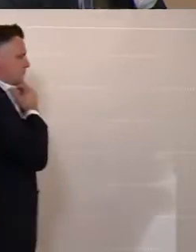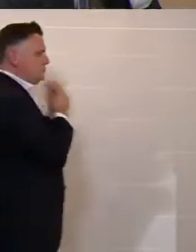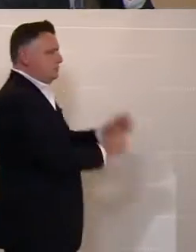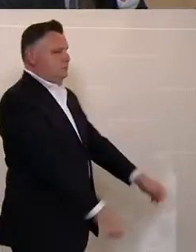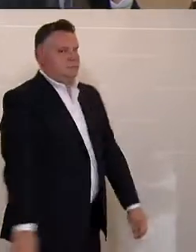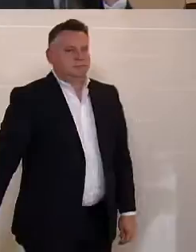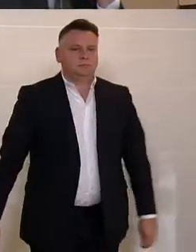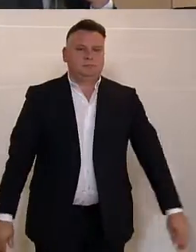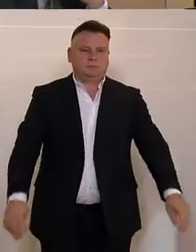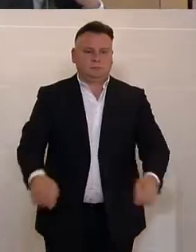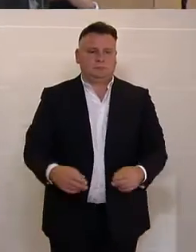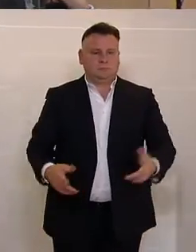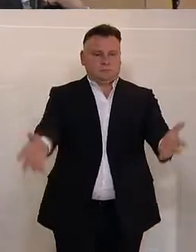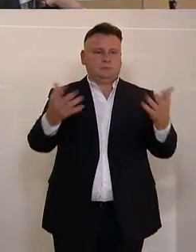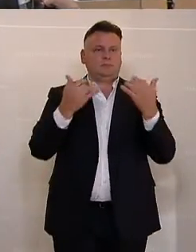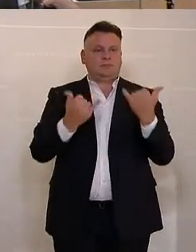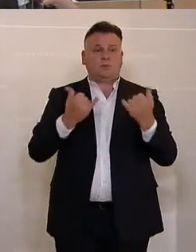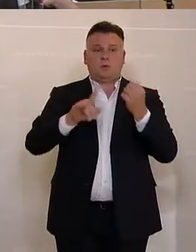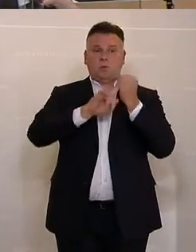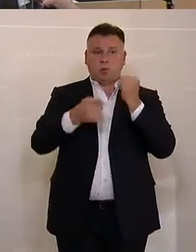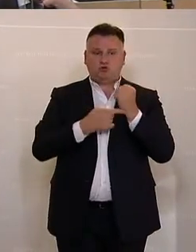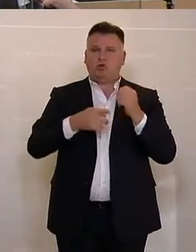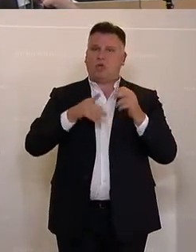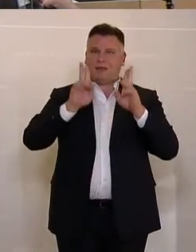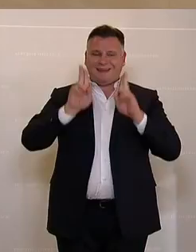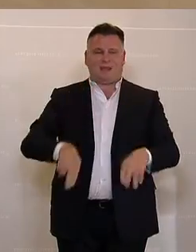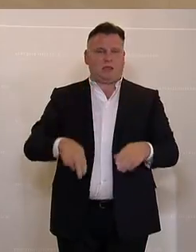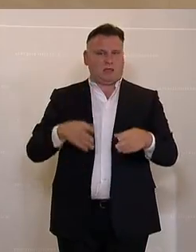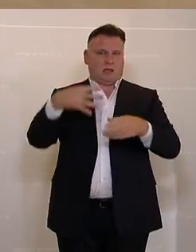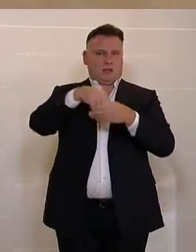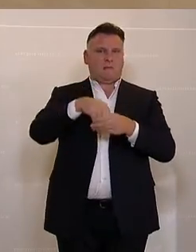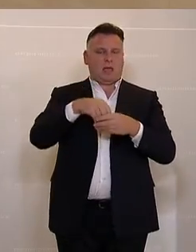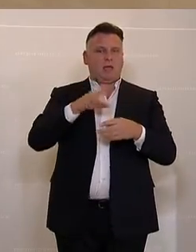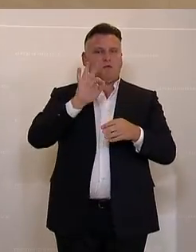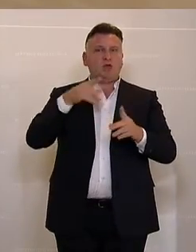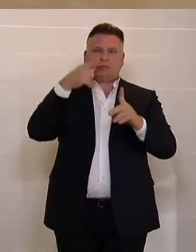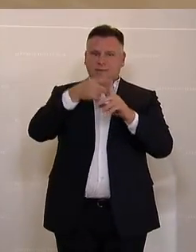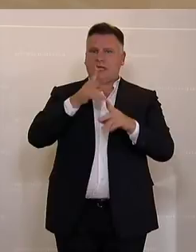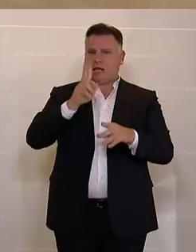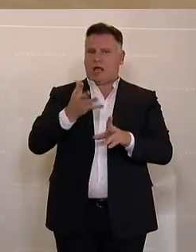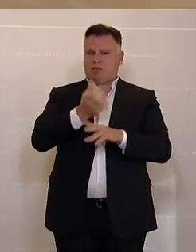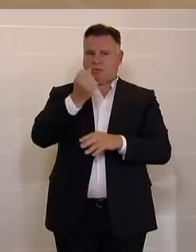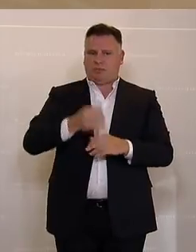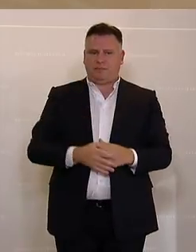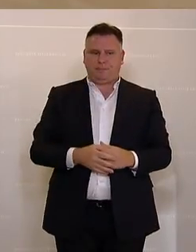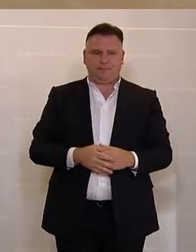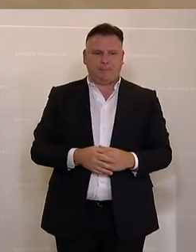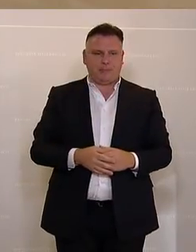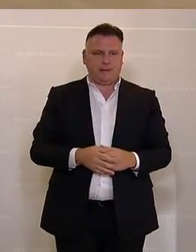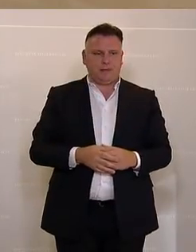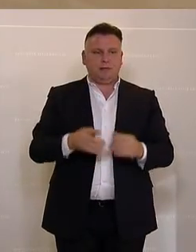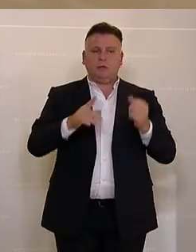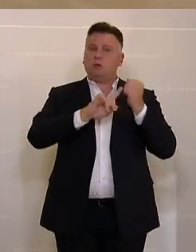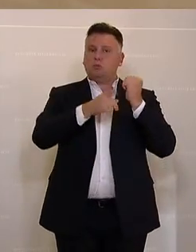Und wir setzen mit diesem Budget wirklich die richtigen Anreize, um eben unsere Ziele auch zu erreichen. Und was wir aber neben der